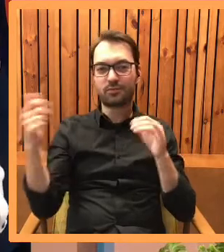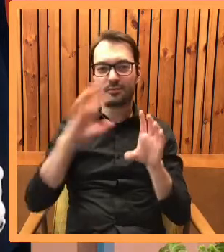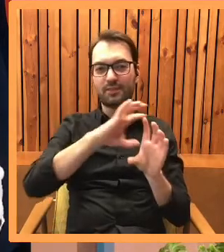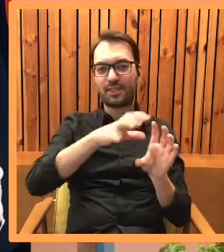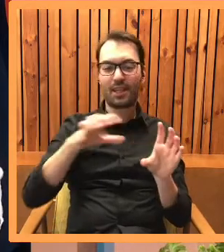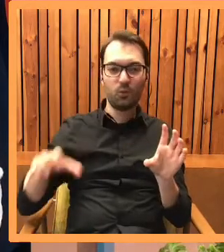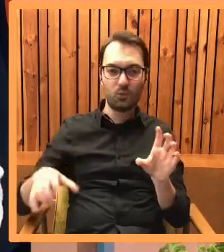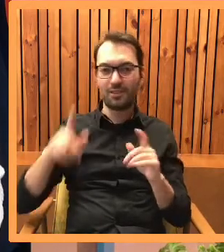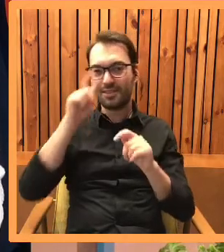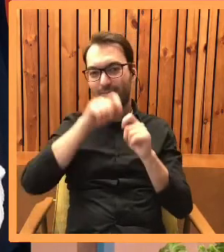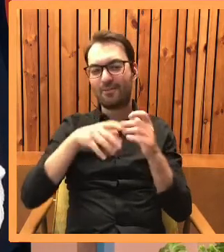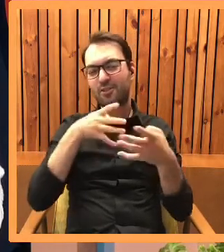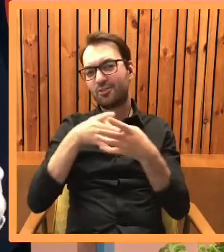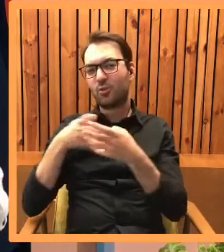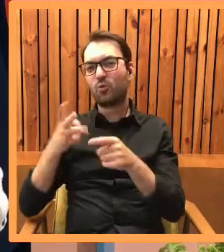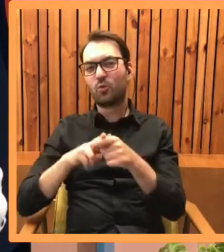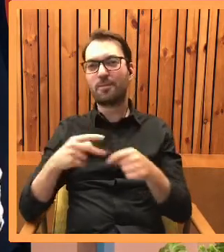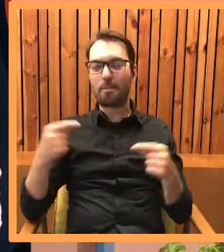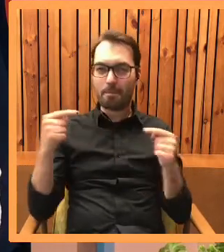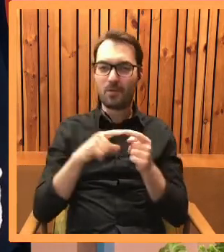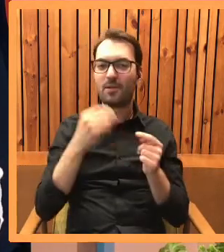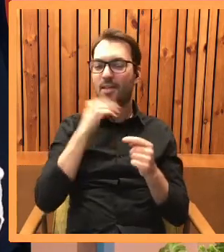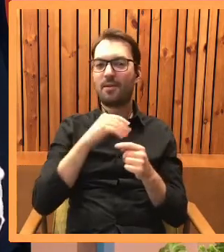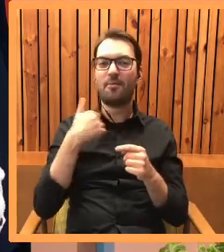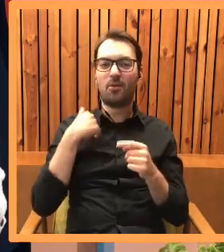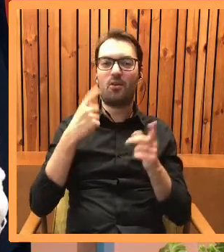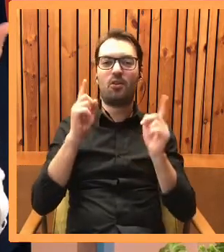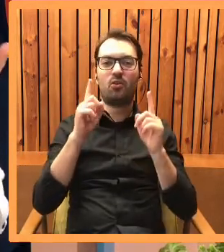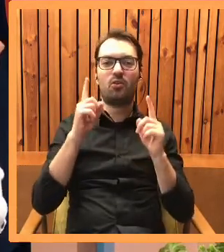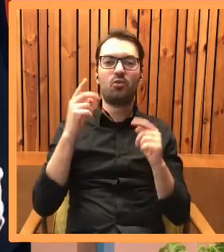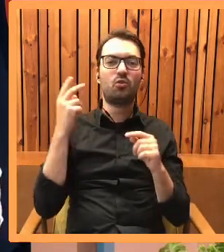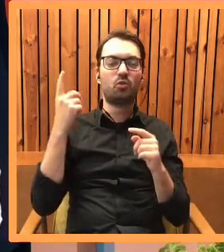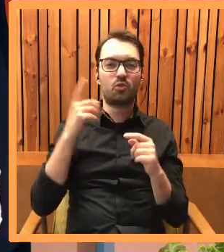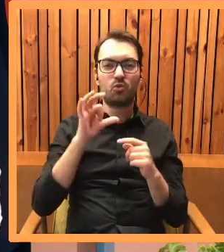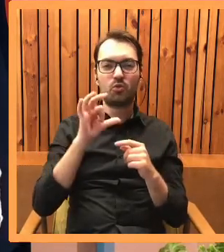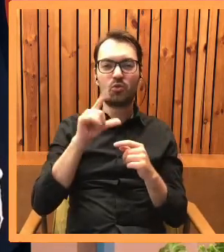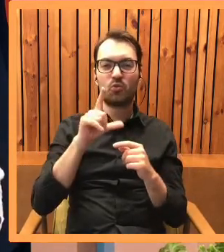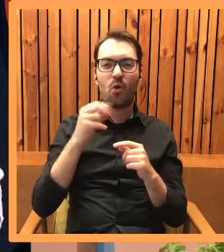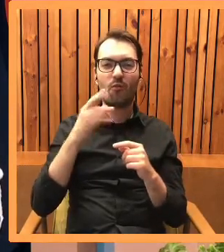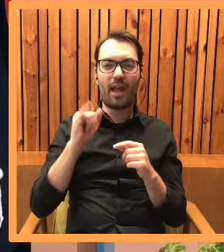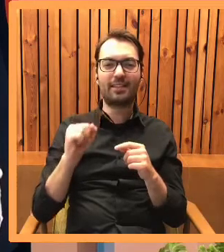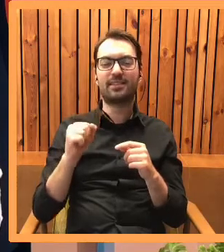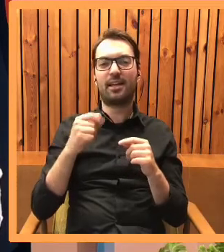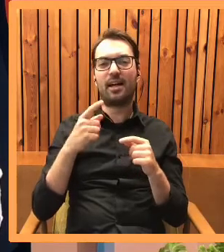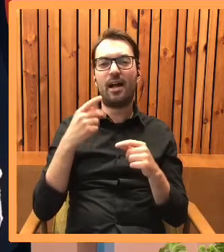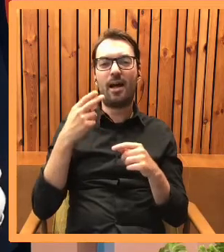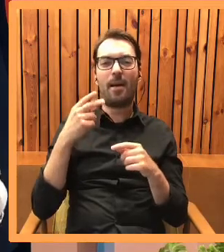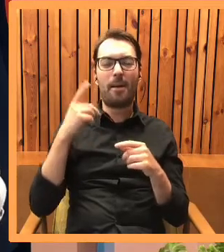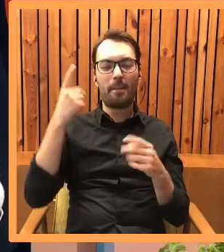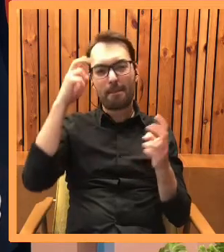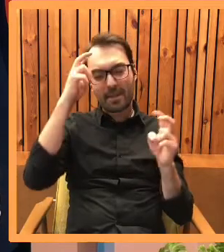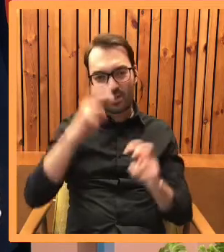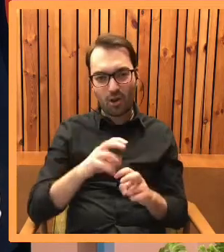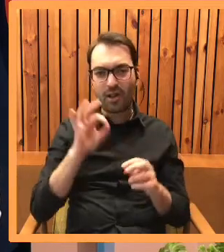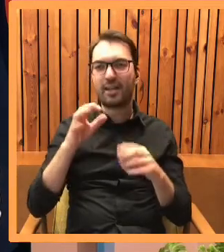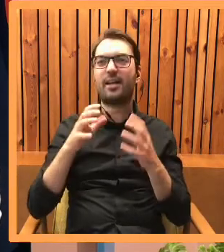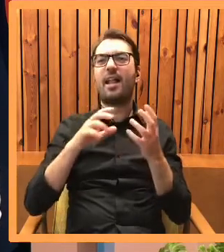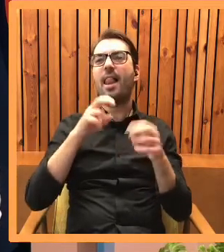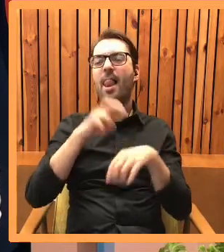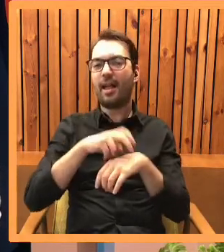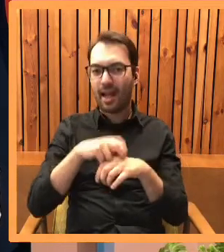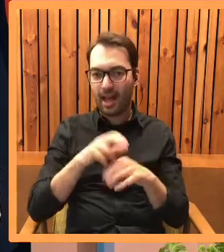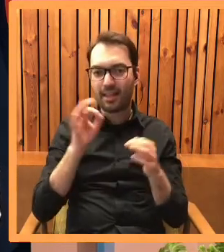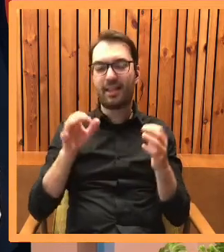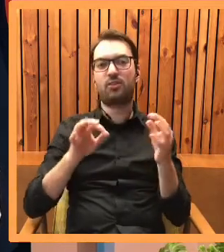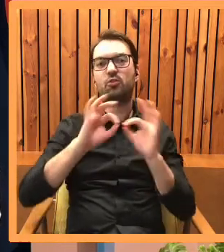zobaczyć, w którym się najlepiej czujesz. Ale była i mitologia słowiańska, i był świat lekarski, a teraz siłą rzeczy musiałaś wejść trochę głębiej do świata